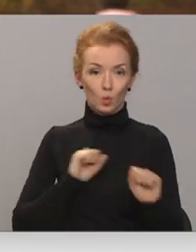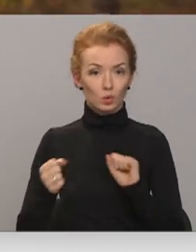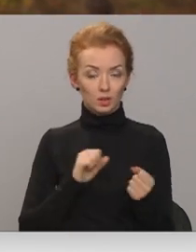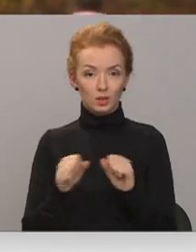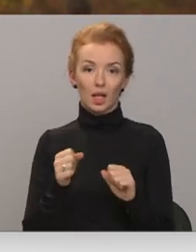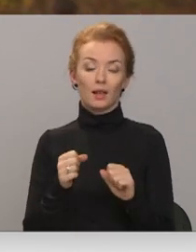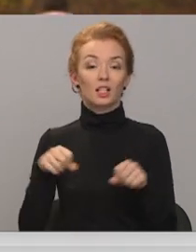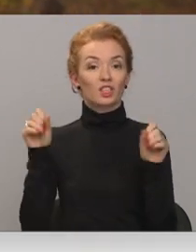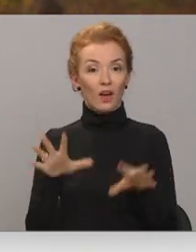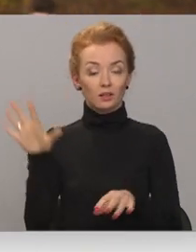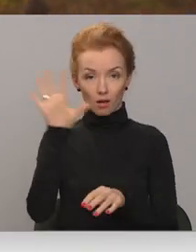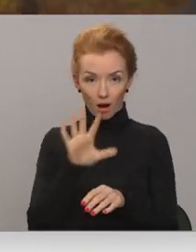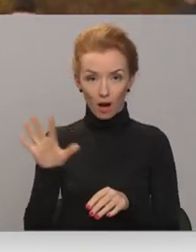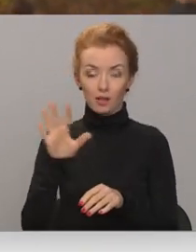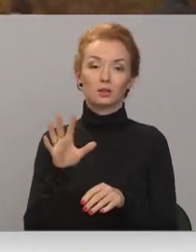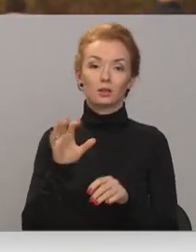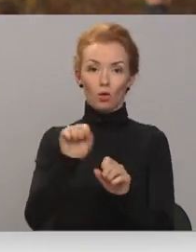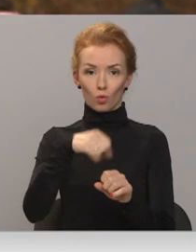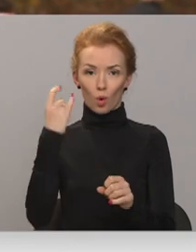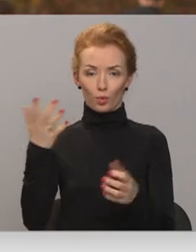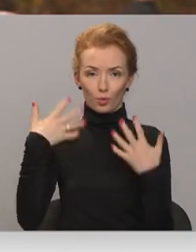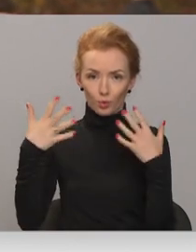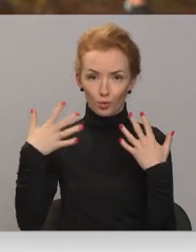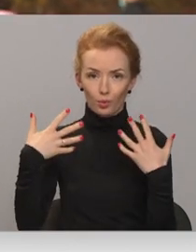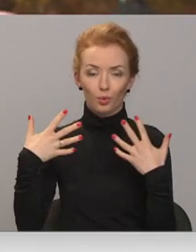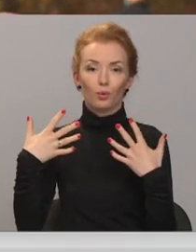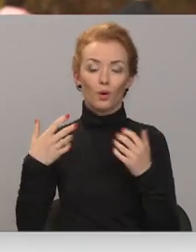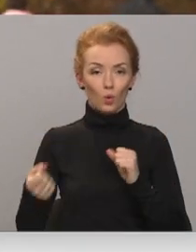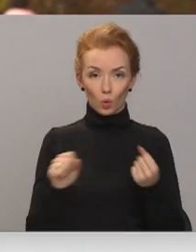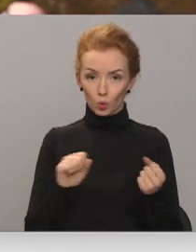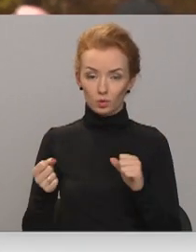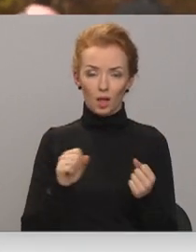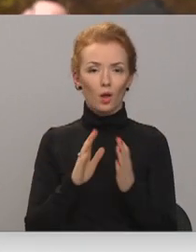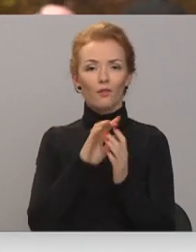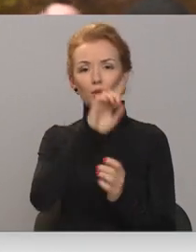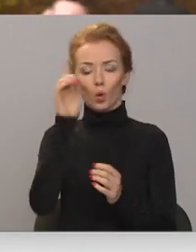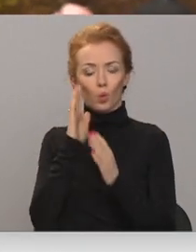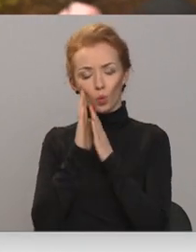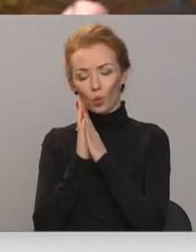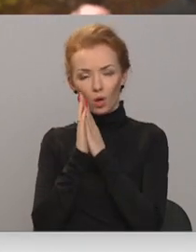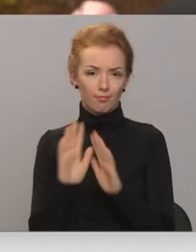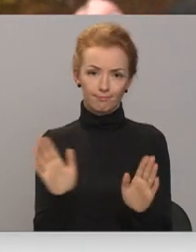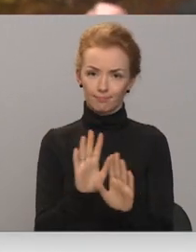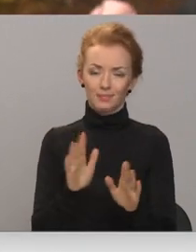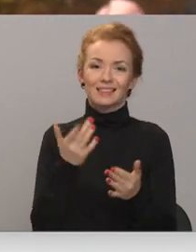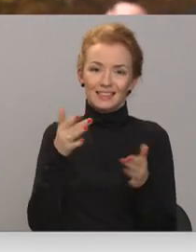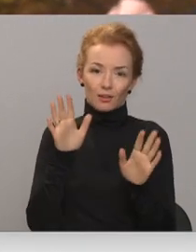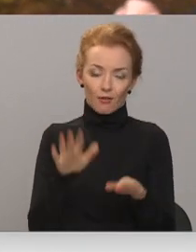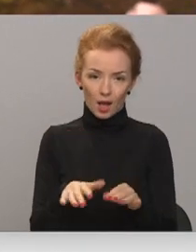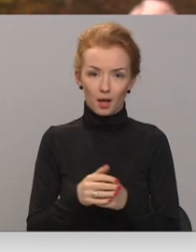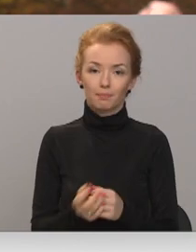Svaigas gaisa, veidināt elpus, kustēties, negulēt visu laiku. Iespēja robežās,